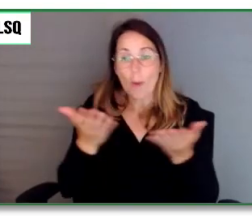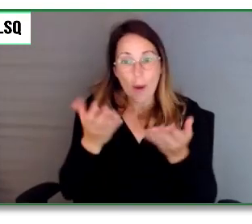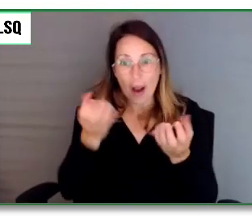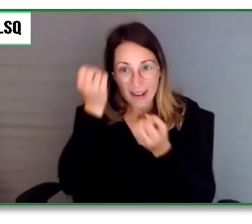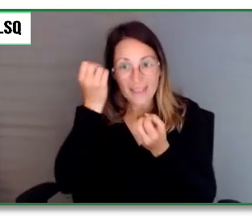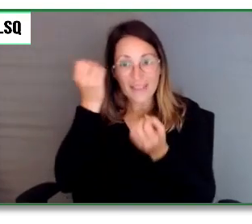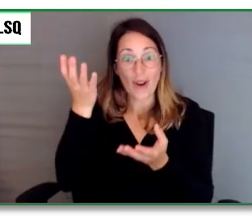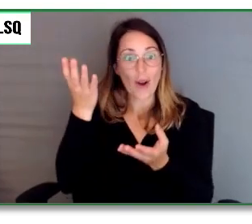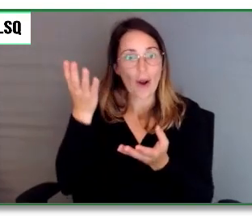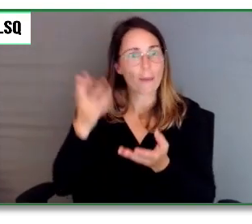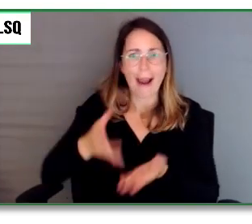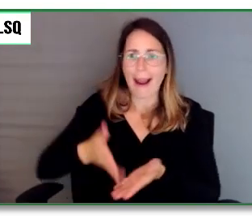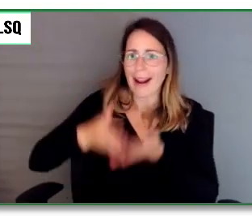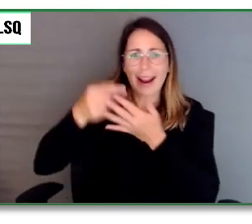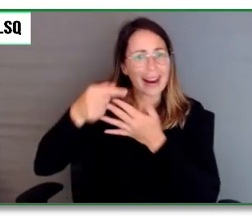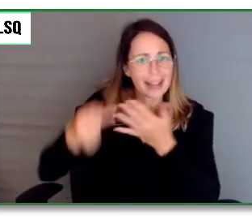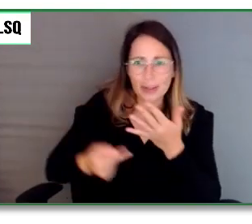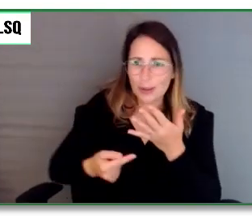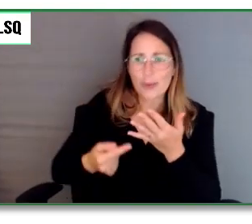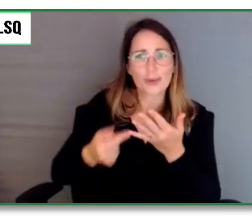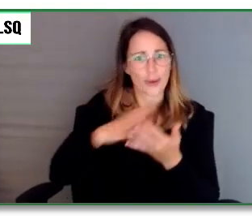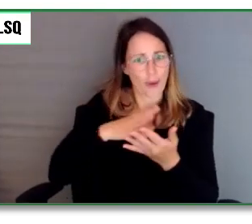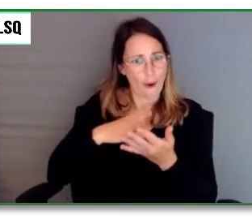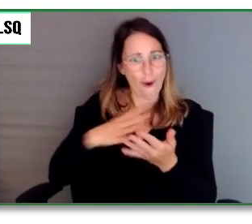une photo d'une personne qui regarde une carte.